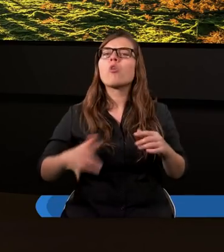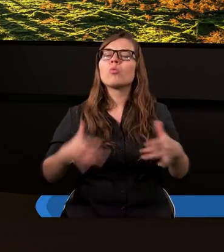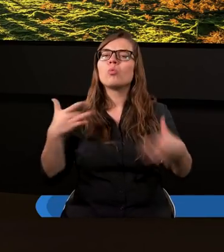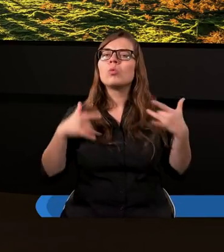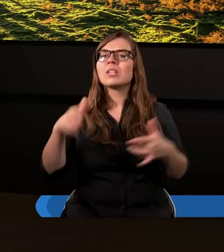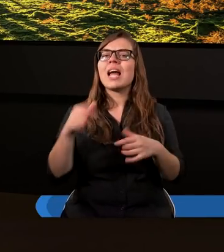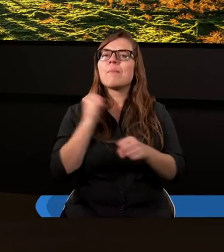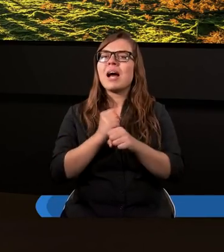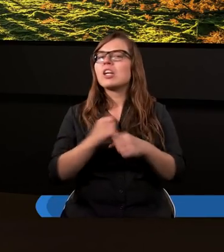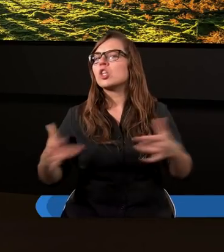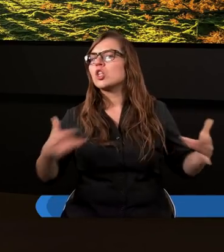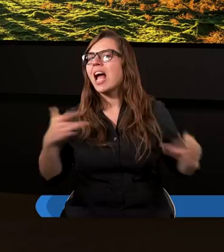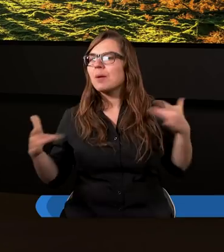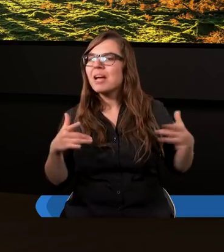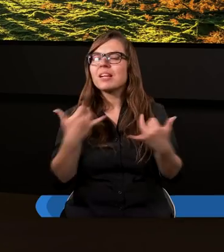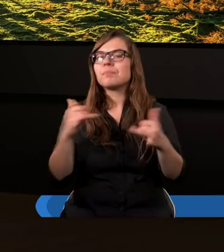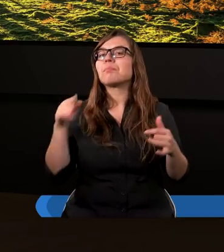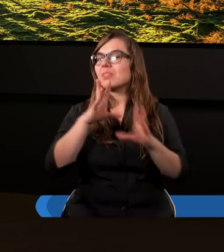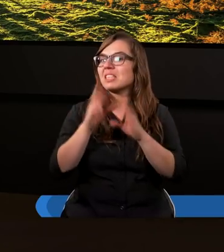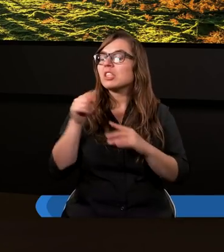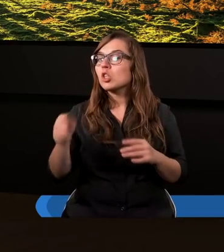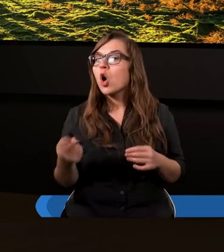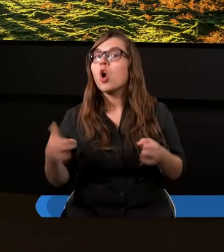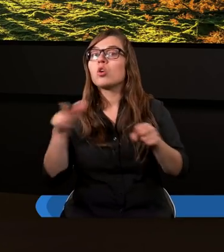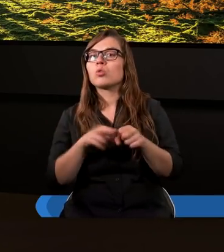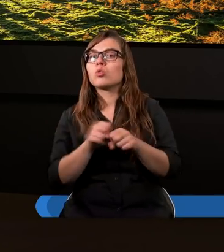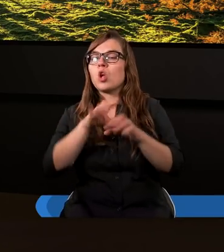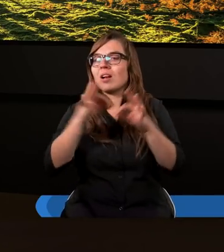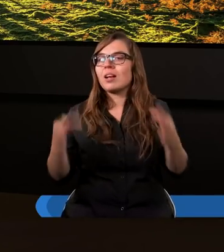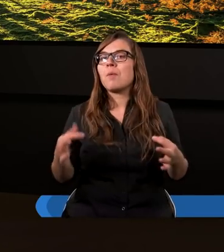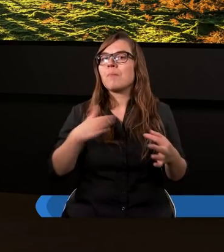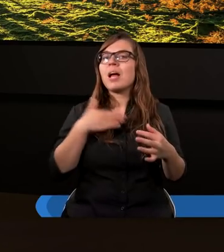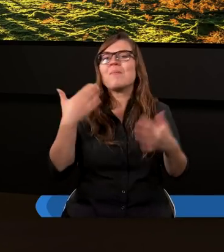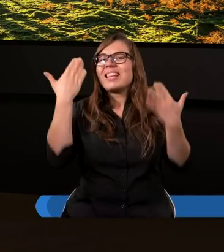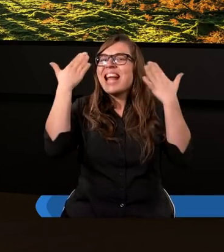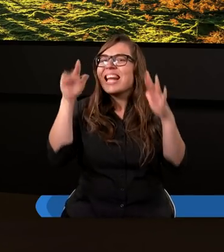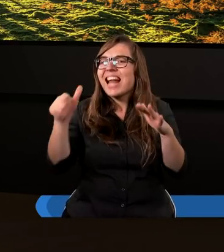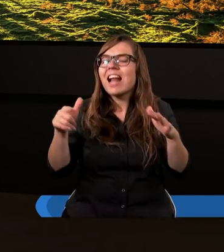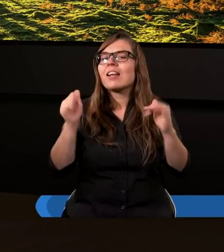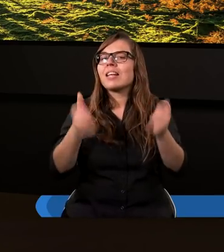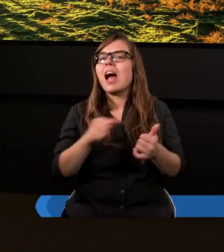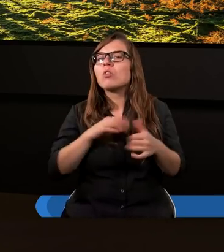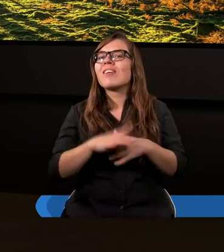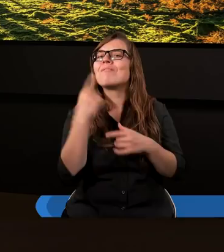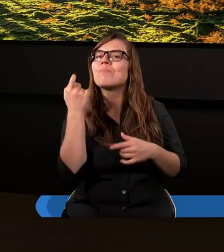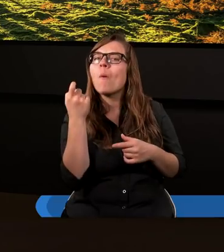cierpienia. Czyli wszystko to, co do tej pory było im nieznane, pojawiło się w momencie, kiedy